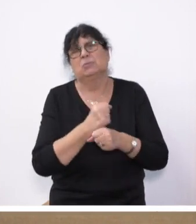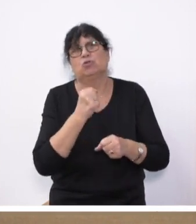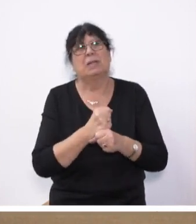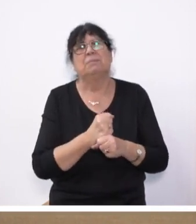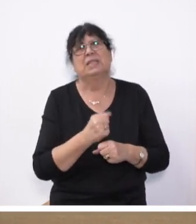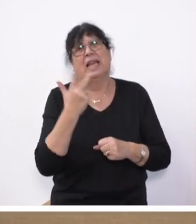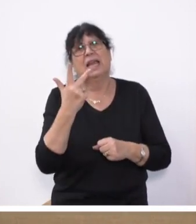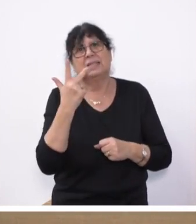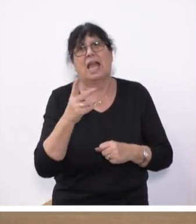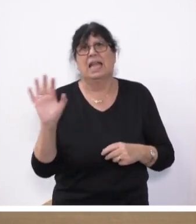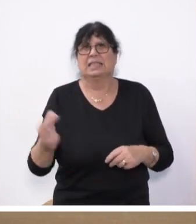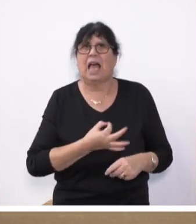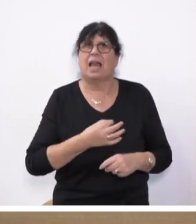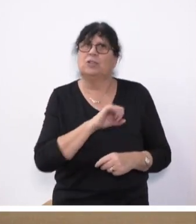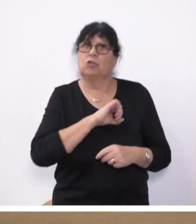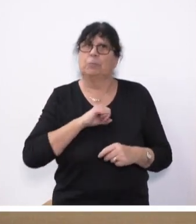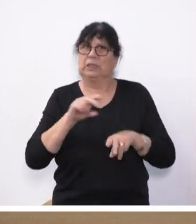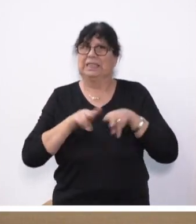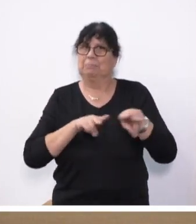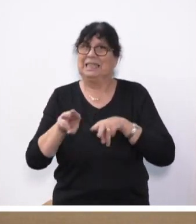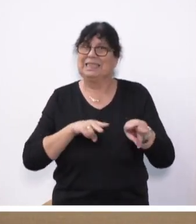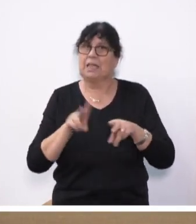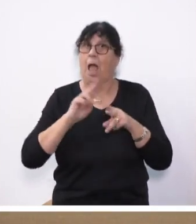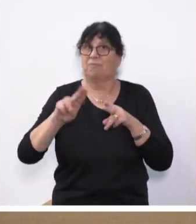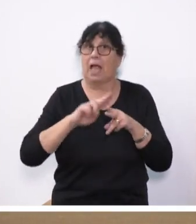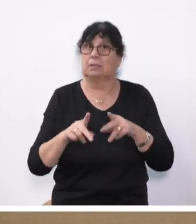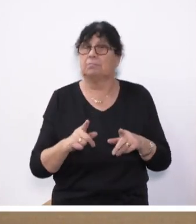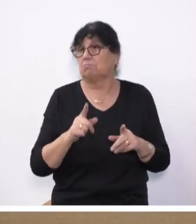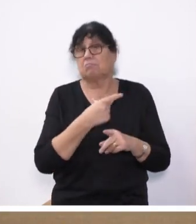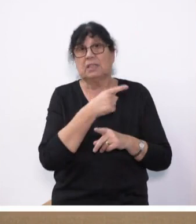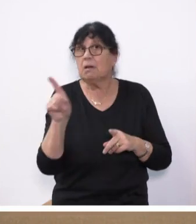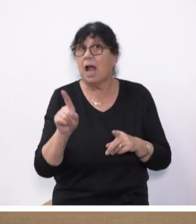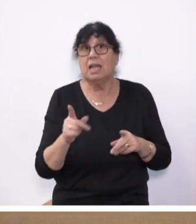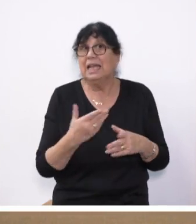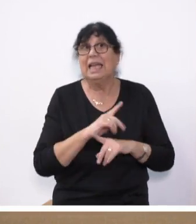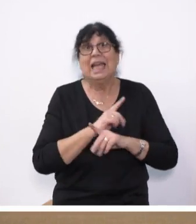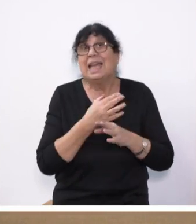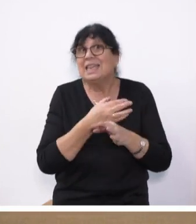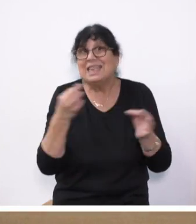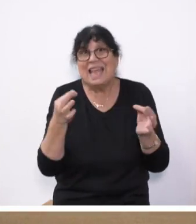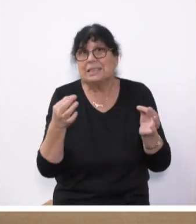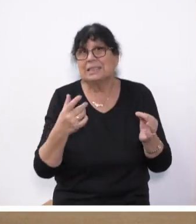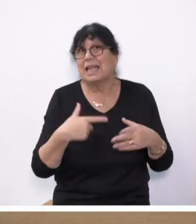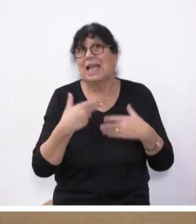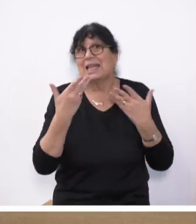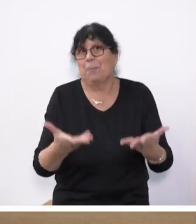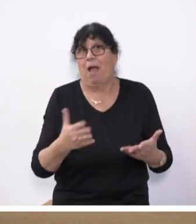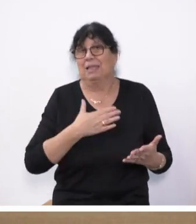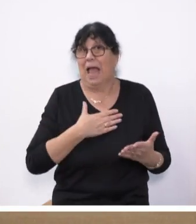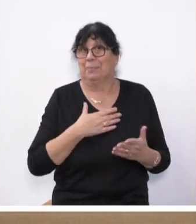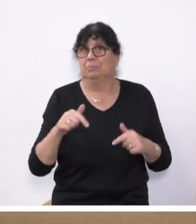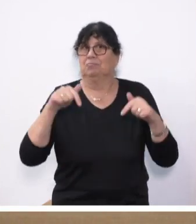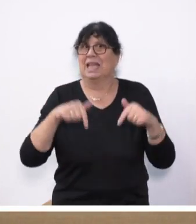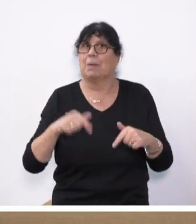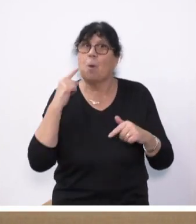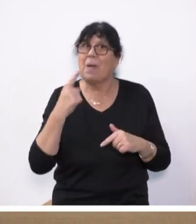saarländische Bundesminister am Werk, die alle nichts, sage ich mal, gefühlt nichts gebracht haben. Und im Augenblick haben wir ja